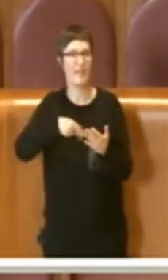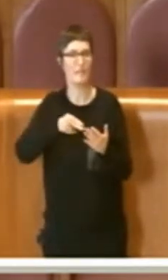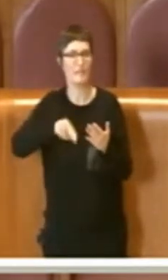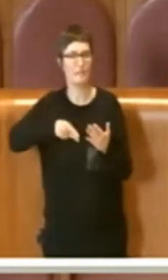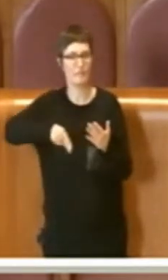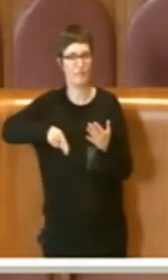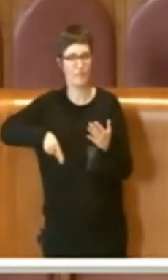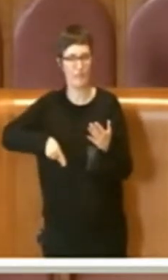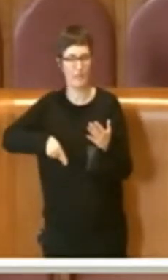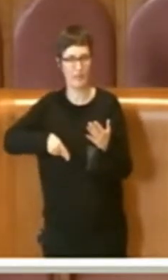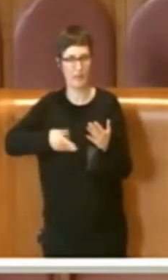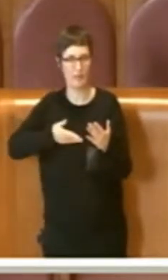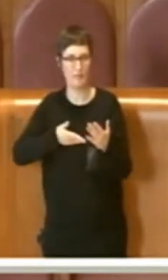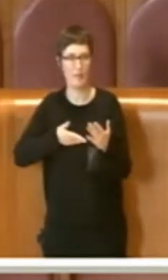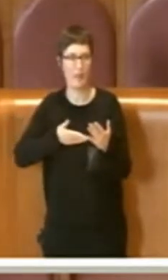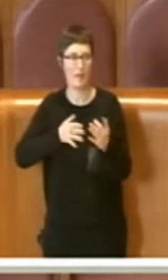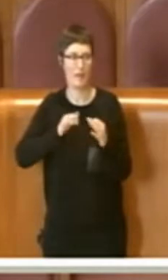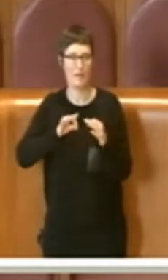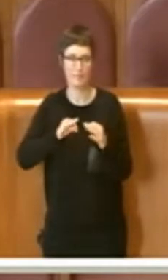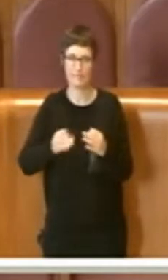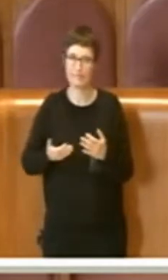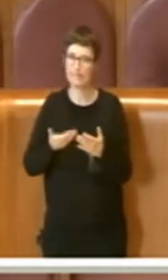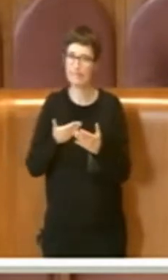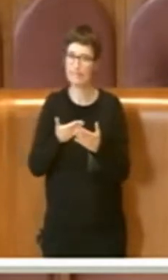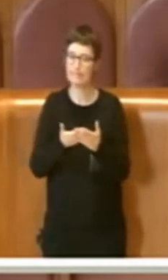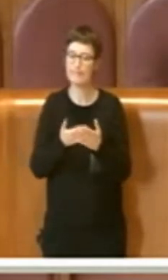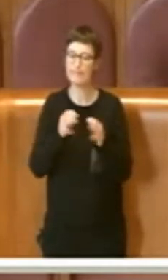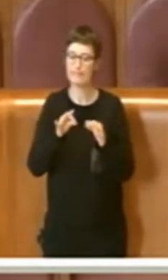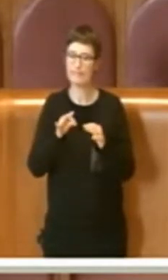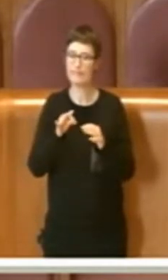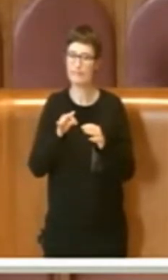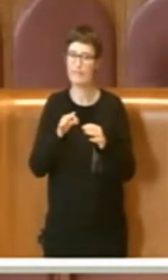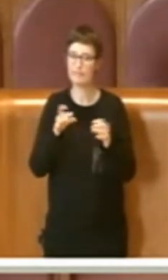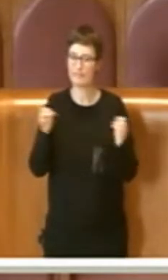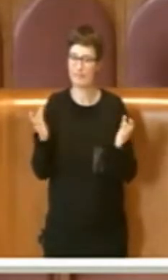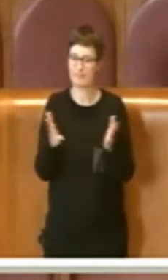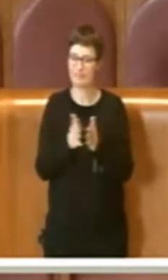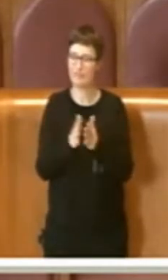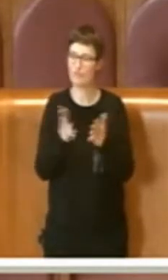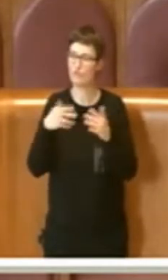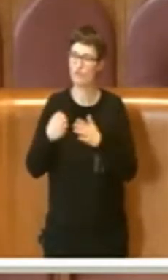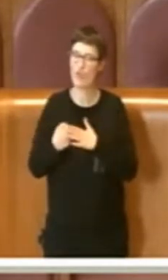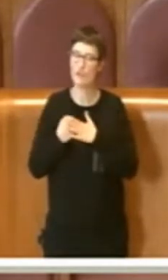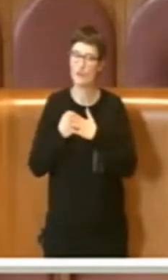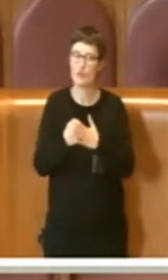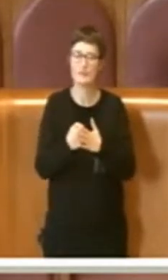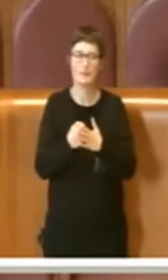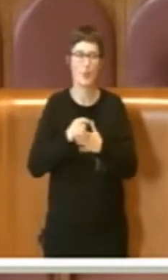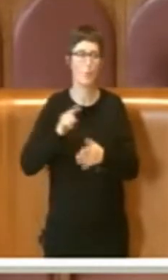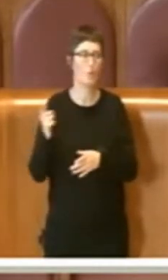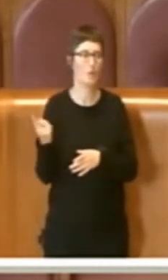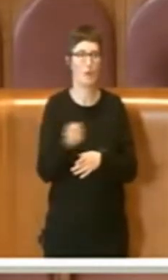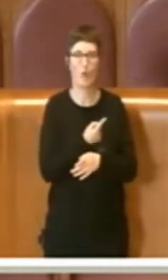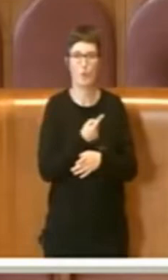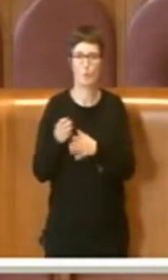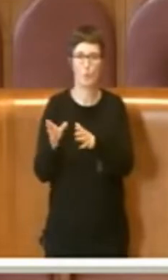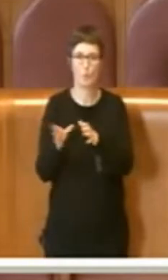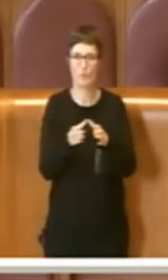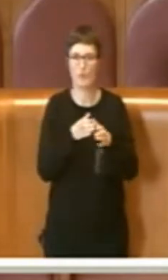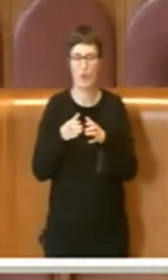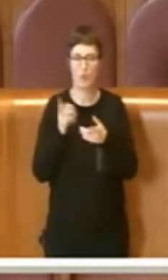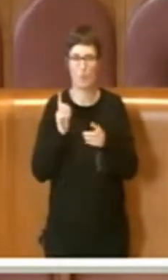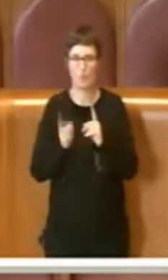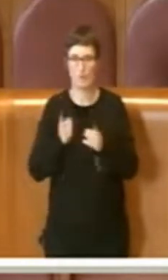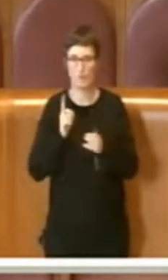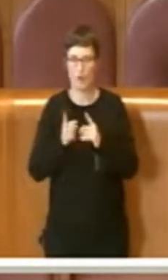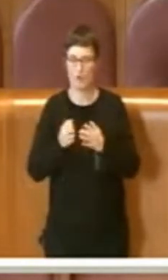questa è un'iniziativa che viene sostenuta e sposata da tutte le forze politiche in campo. Questo